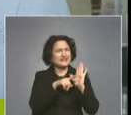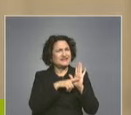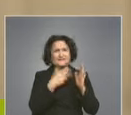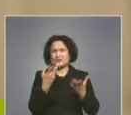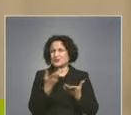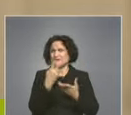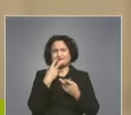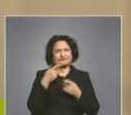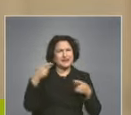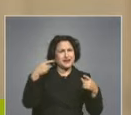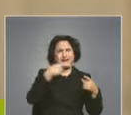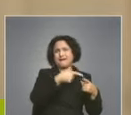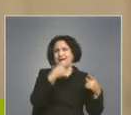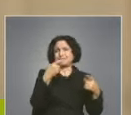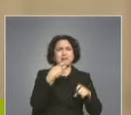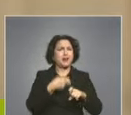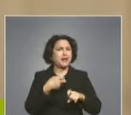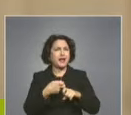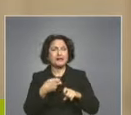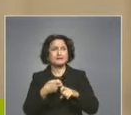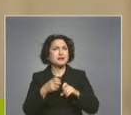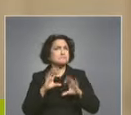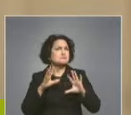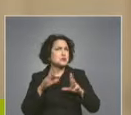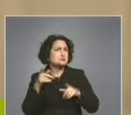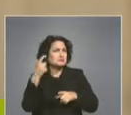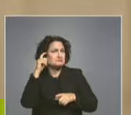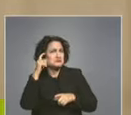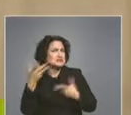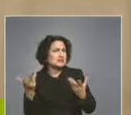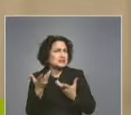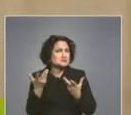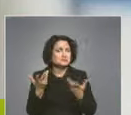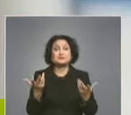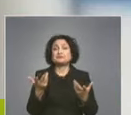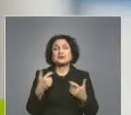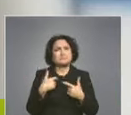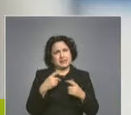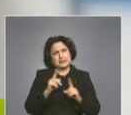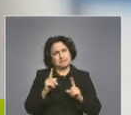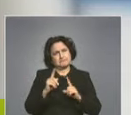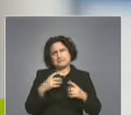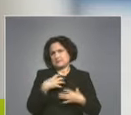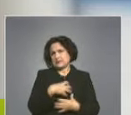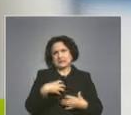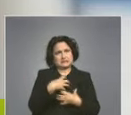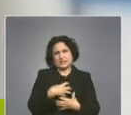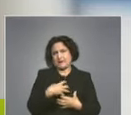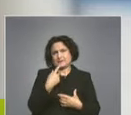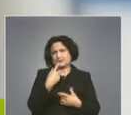Това не би ли претеснява, че може ви да се сблъскате с подобно нещо? Ами лично мен не ме претеснява, защото